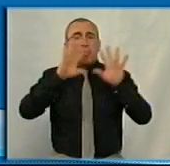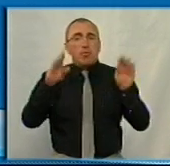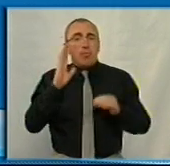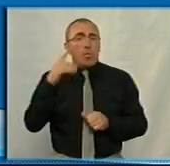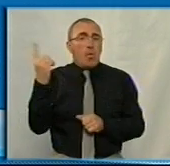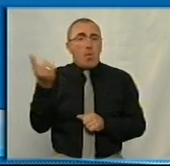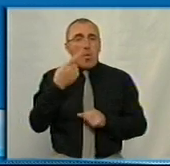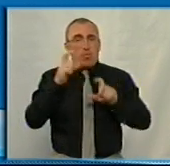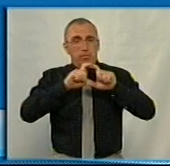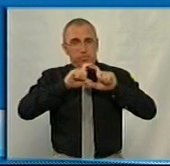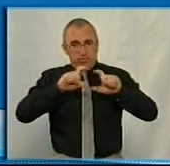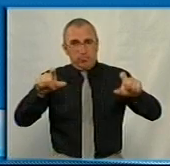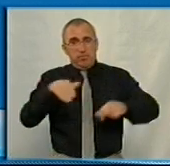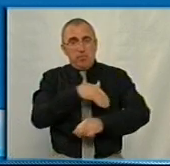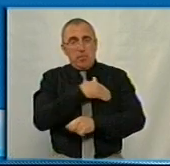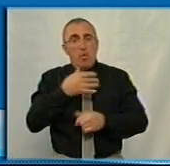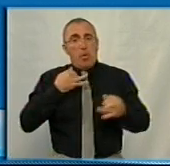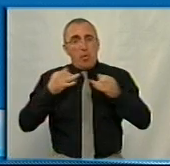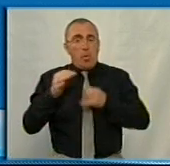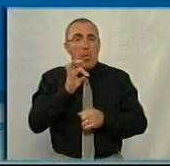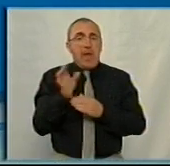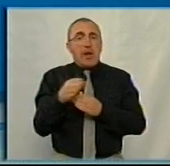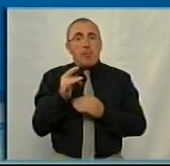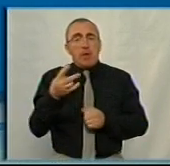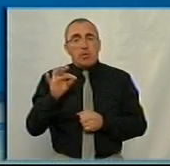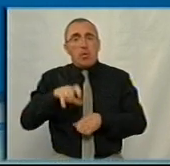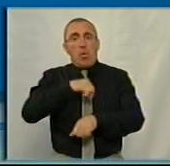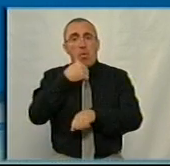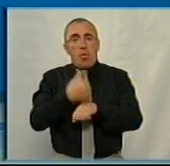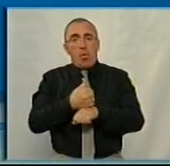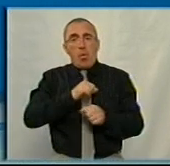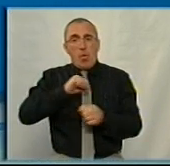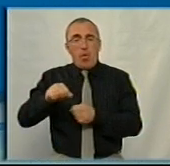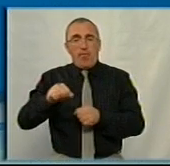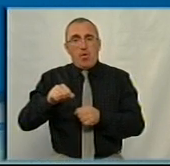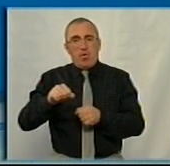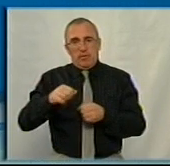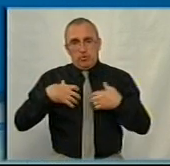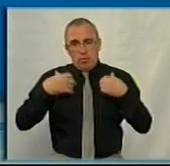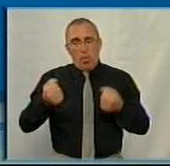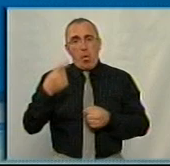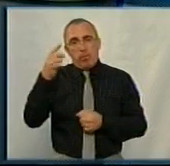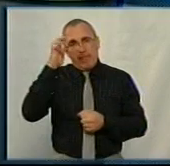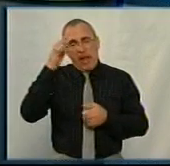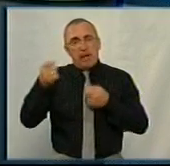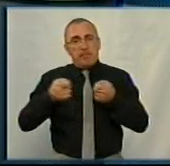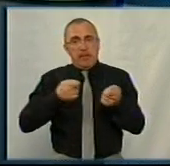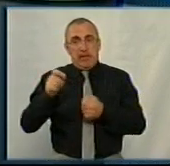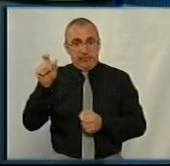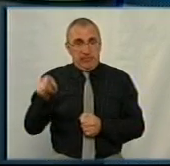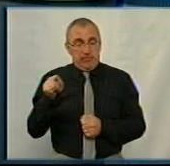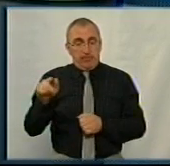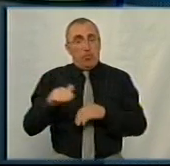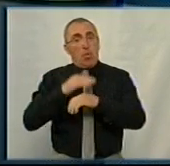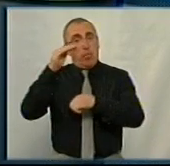обласними комунальними закладами, говоримо із Олегом Рибальченком, головою Департаменту охорони здоров'я облдержадміністрації. Добрий вечір. Отже,